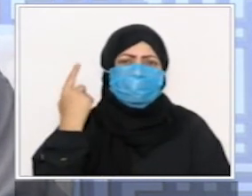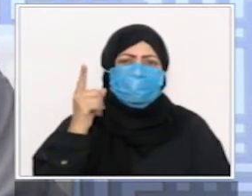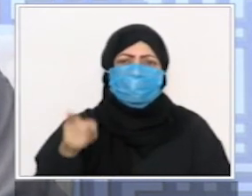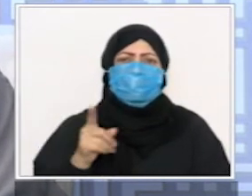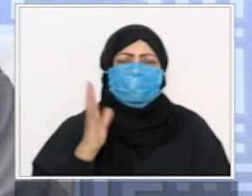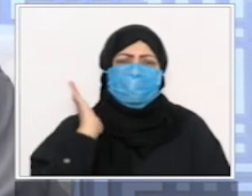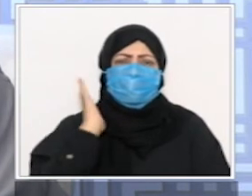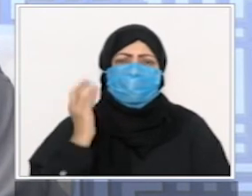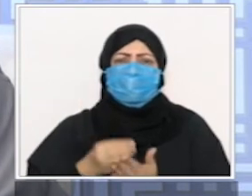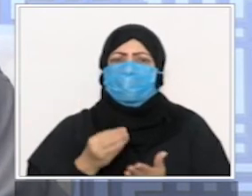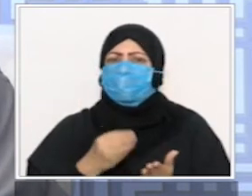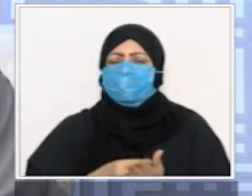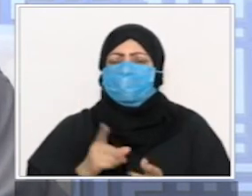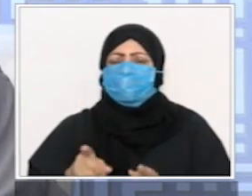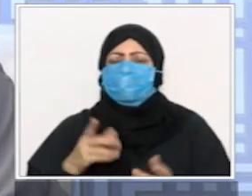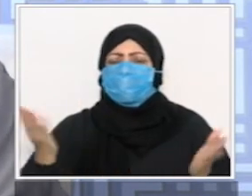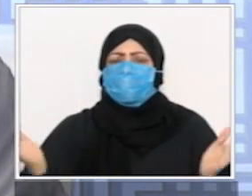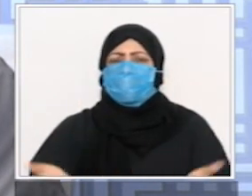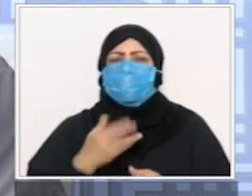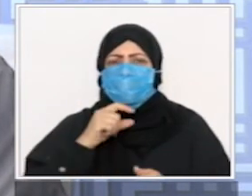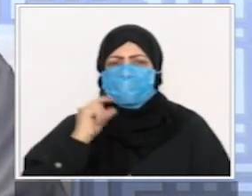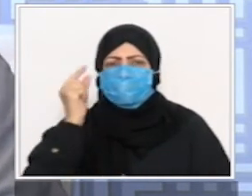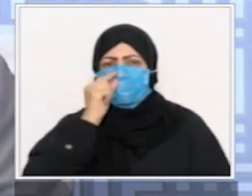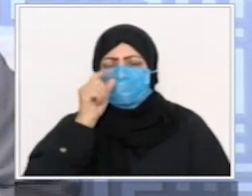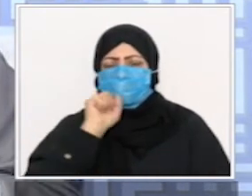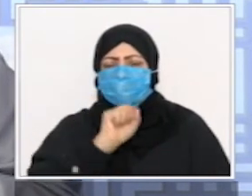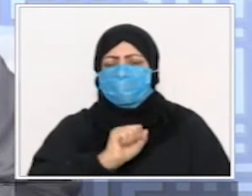فينبغي التنبيه هذا على الأمر لعل يعطيها